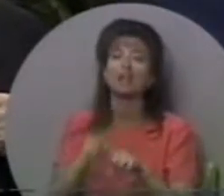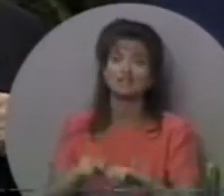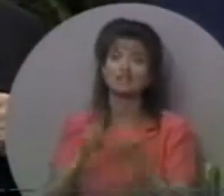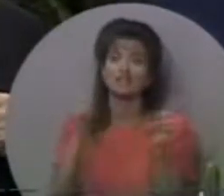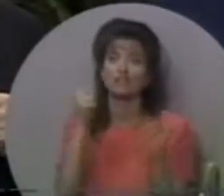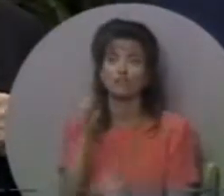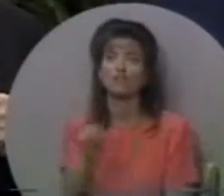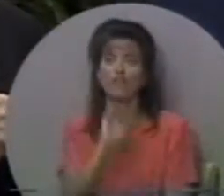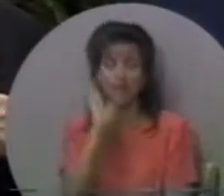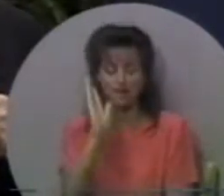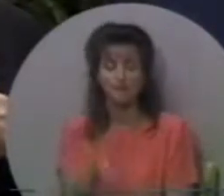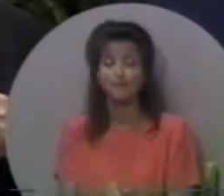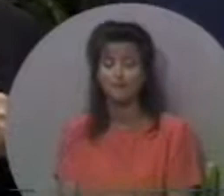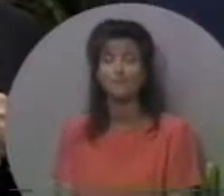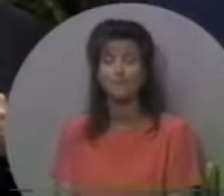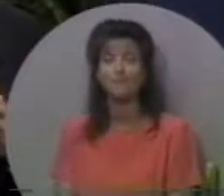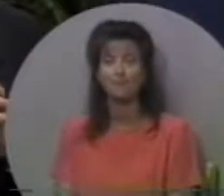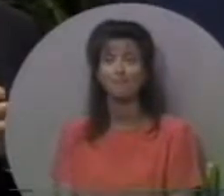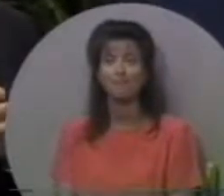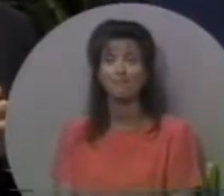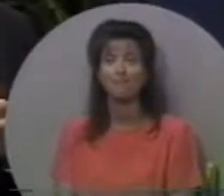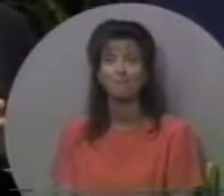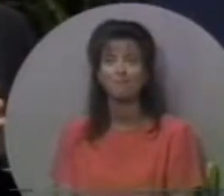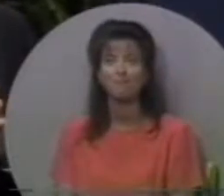це буде дуже багато для них означати.